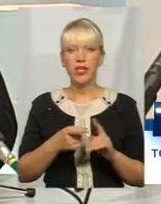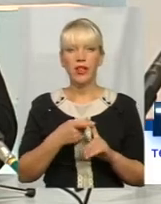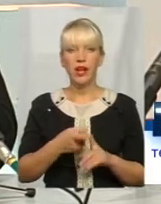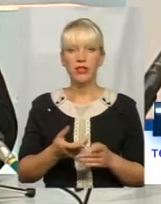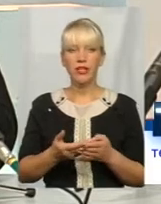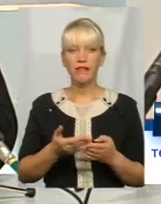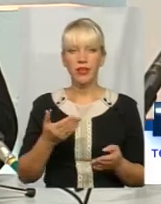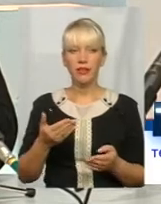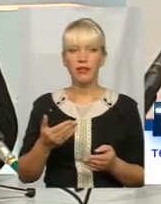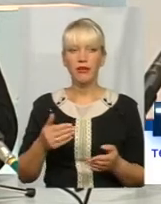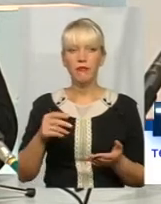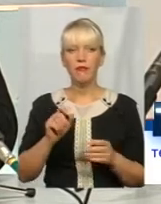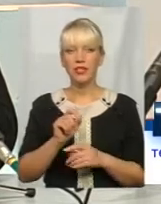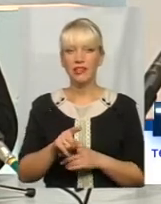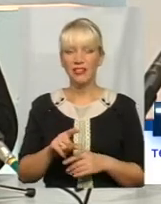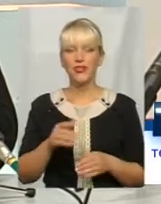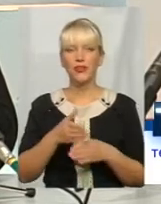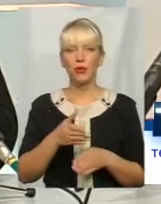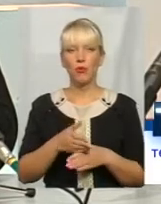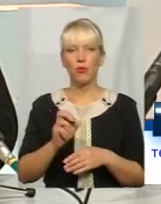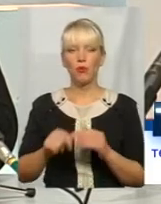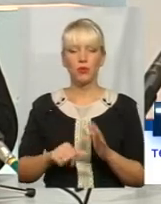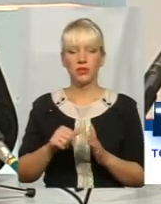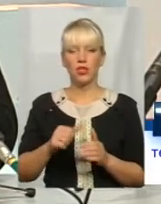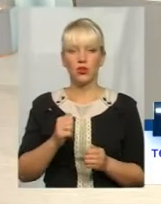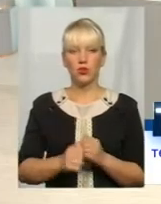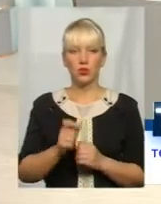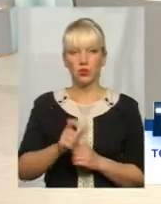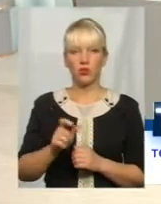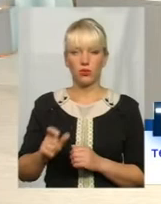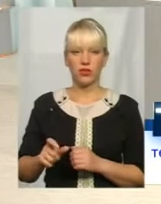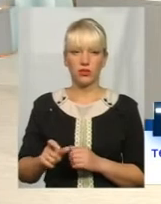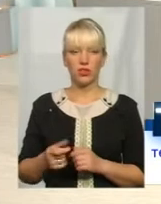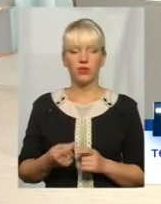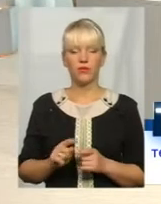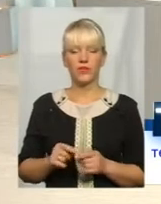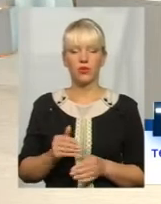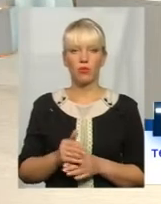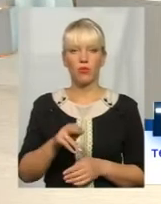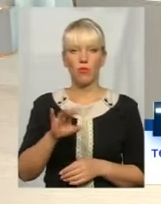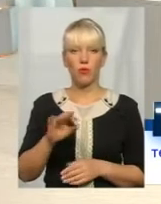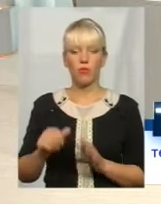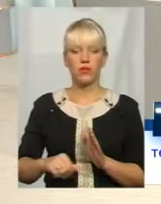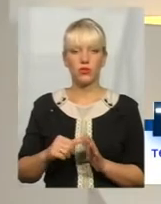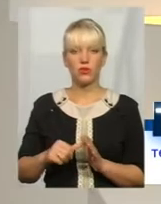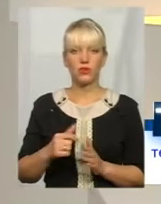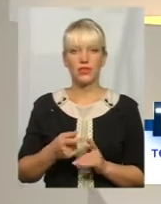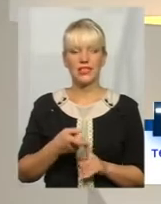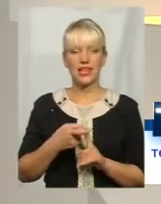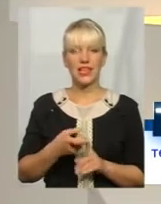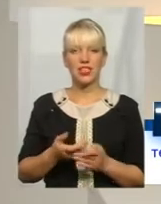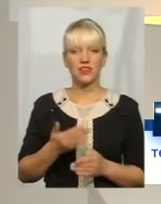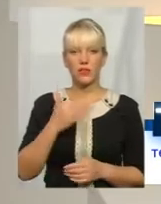від призначеної допомоги по безробіттю кожному громадянину. Ця допомога по безробіттю залежить від